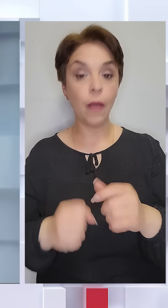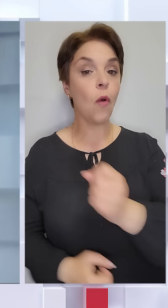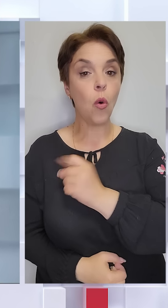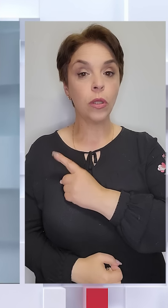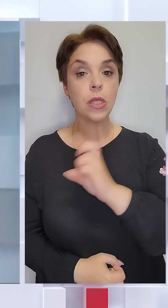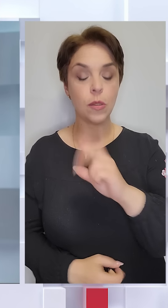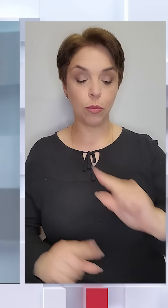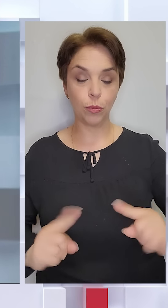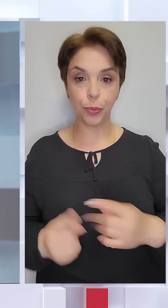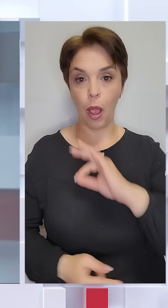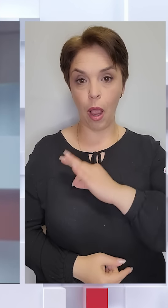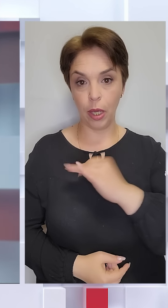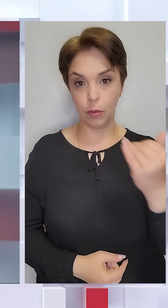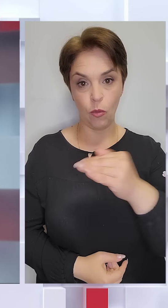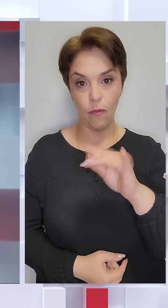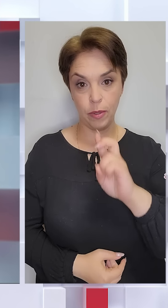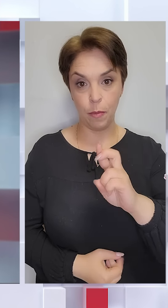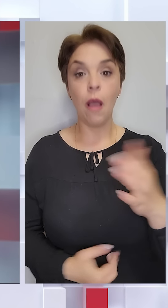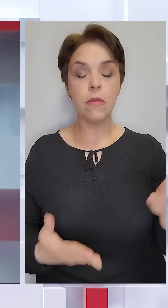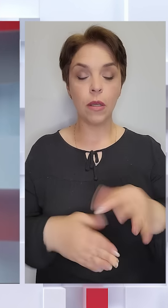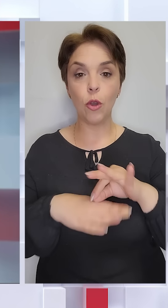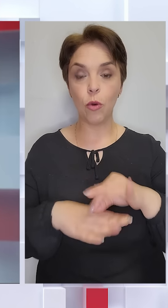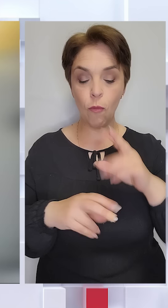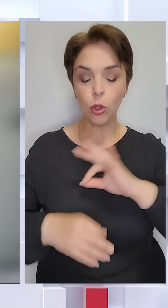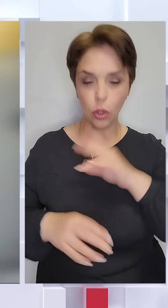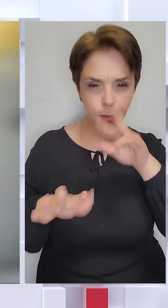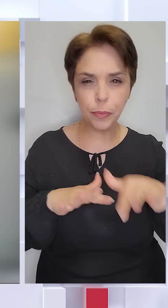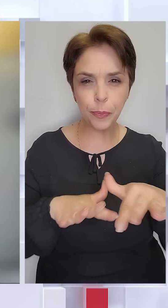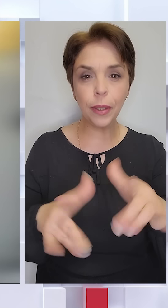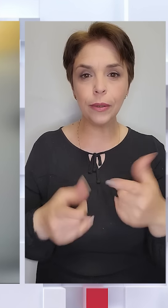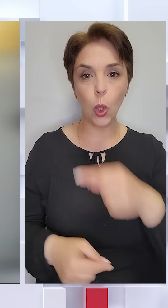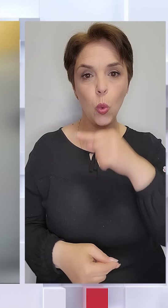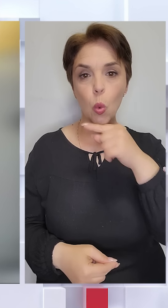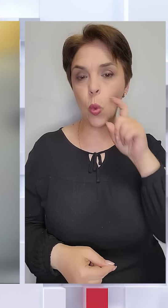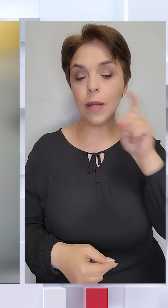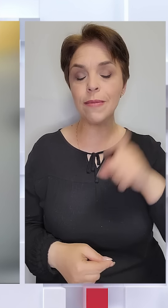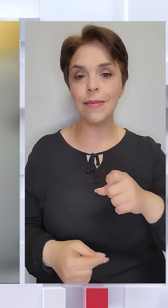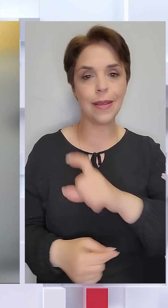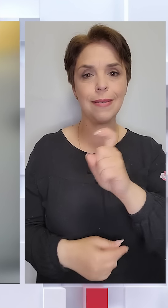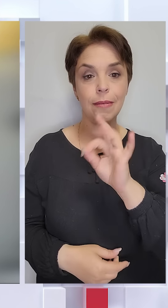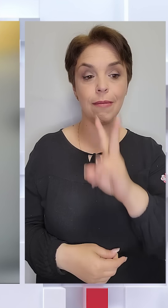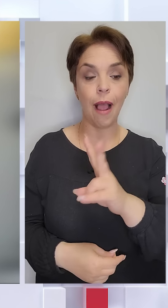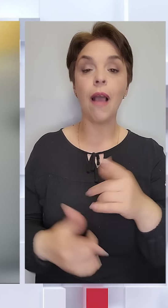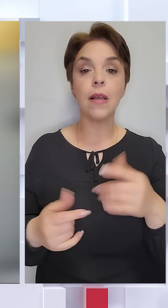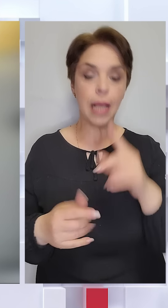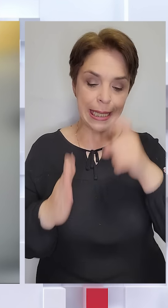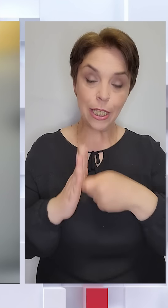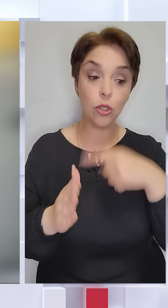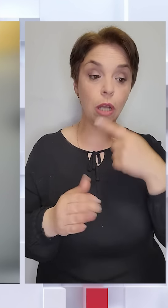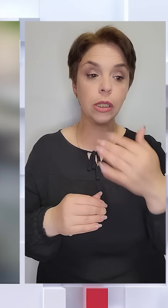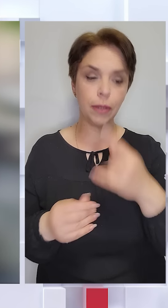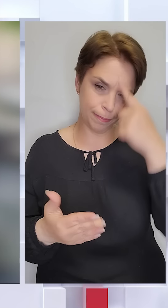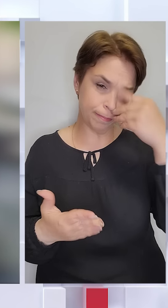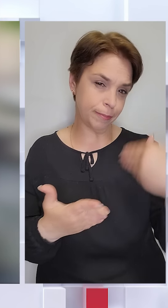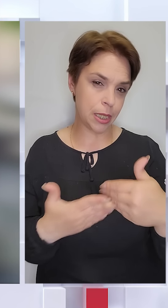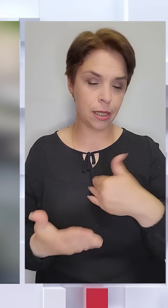СБУ затримала агента ФСБ, який проводив розвідку локації українських зенітно-ракетних комплексів. Слідчі кажуть, він вдавав із